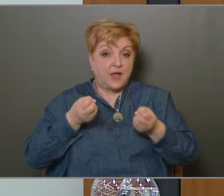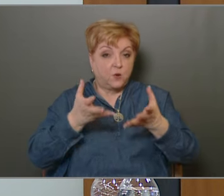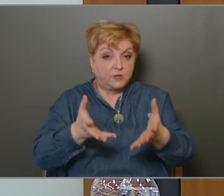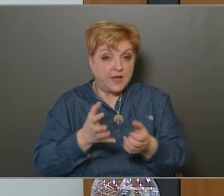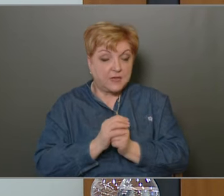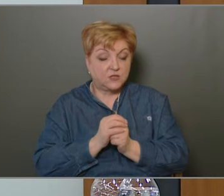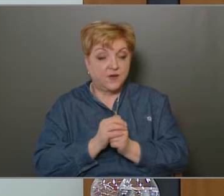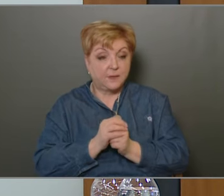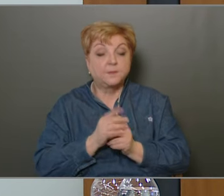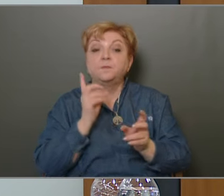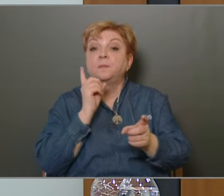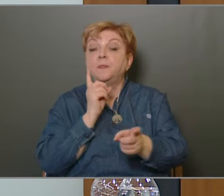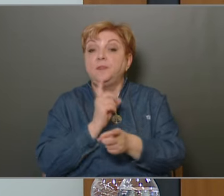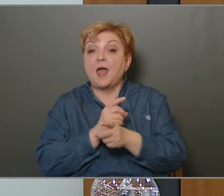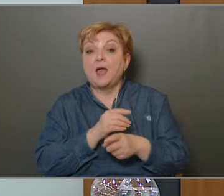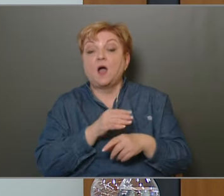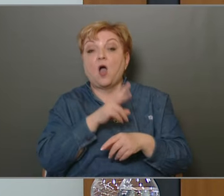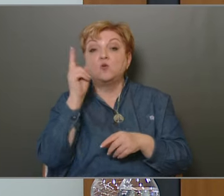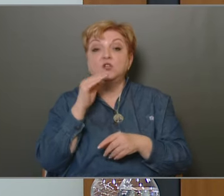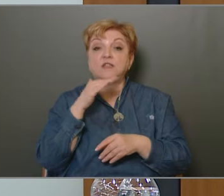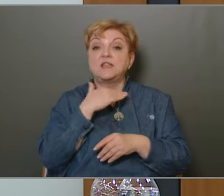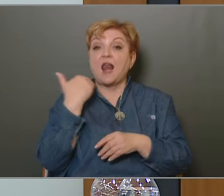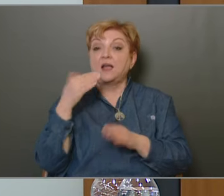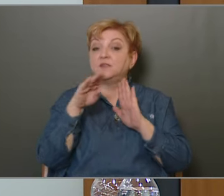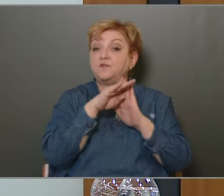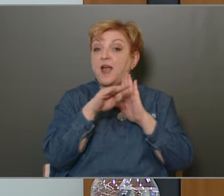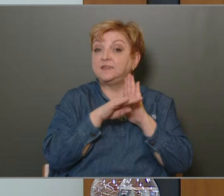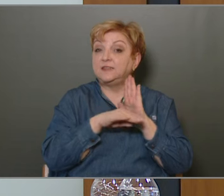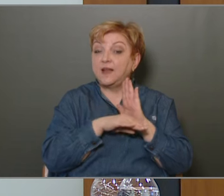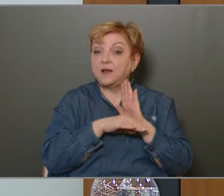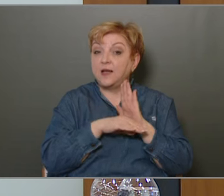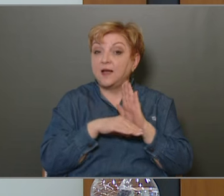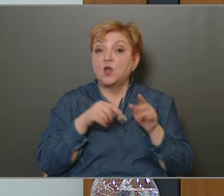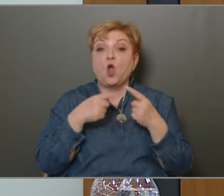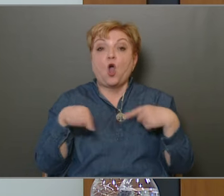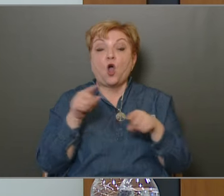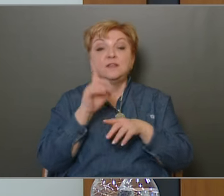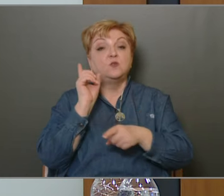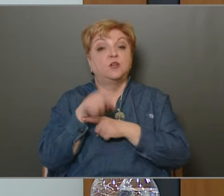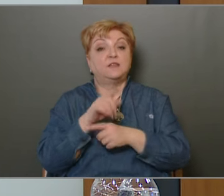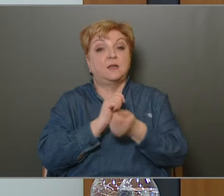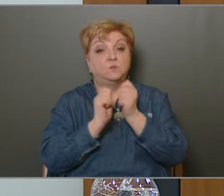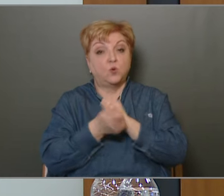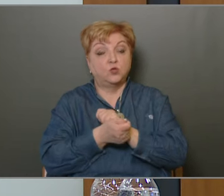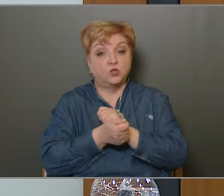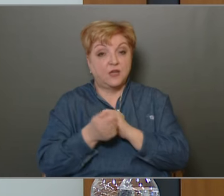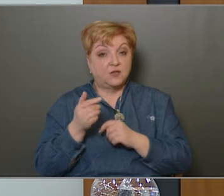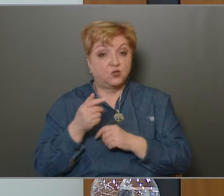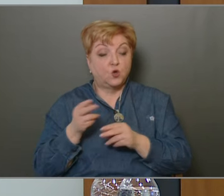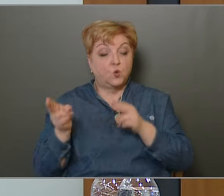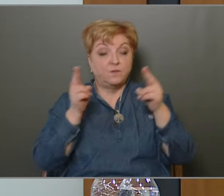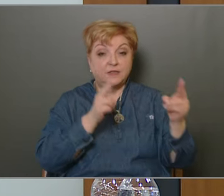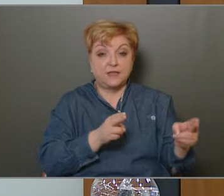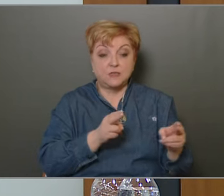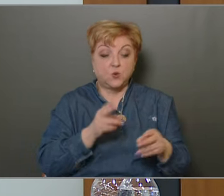Viszont még akkor sem tesz eleget annak a feltételnek, hogy hatályos rendeletmódosításra kerüljön sor a